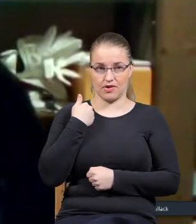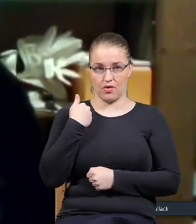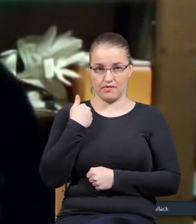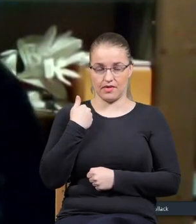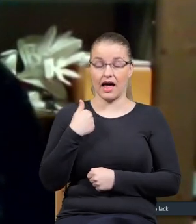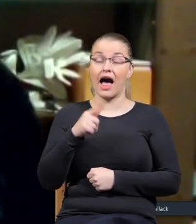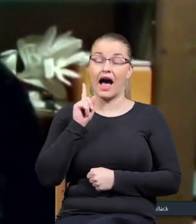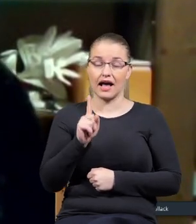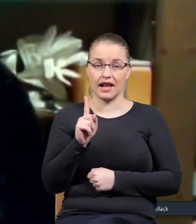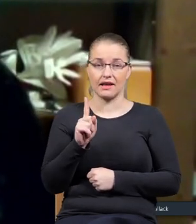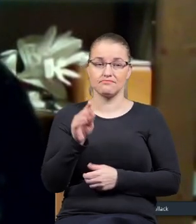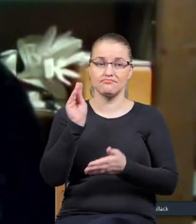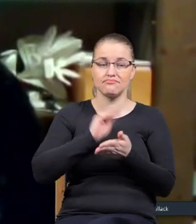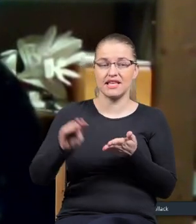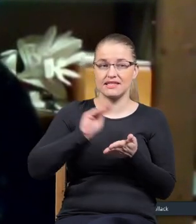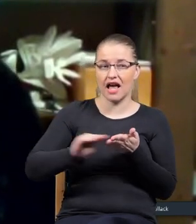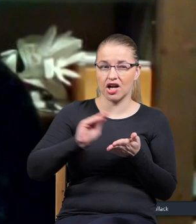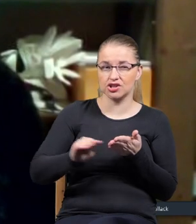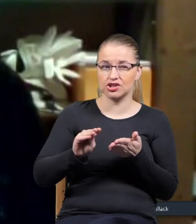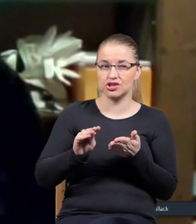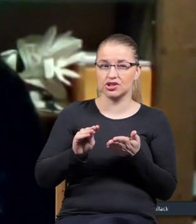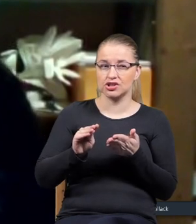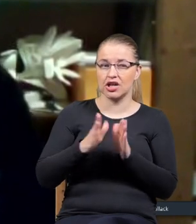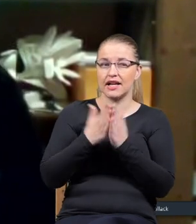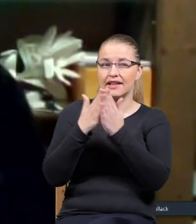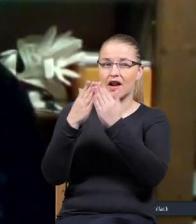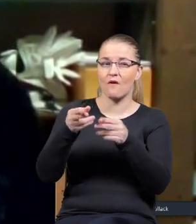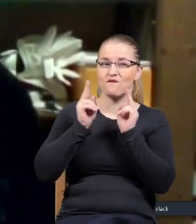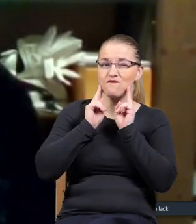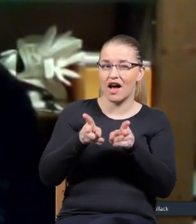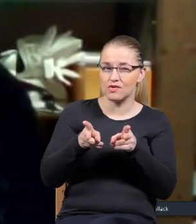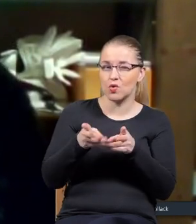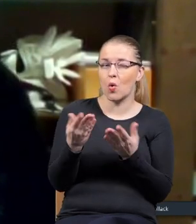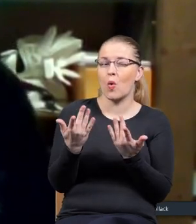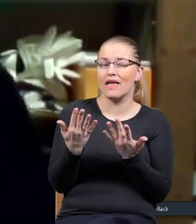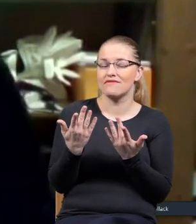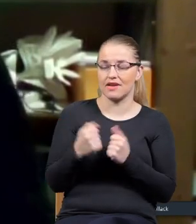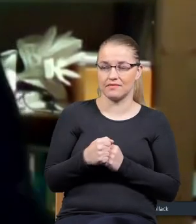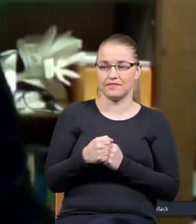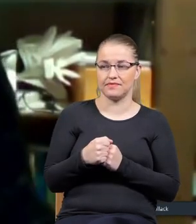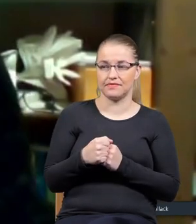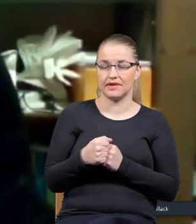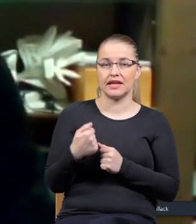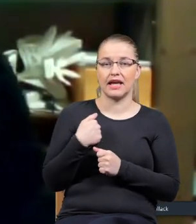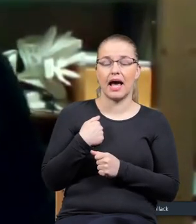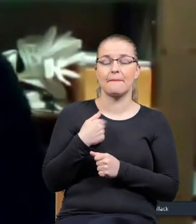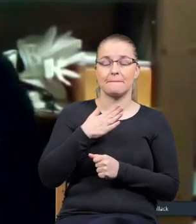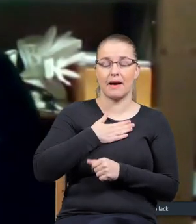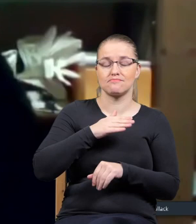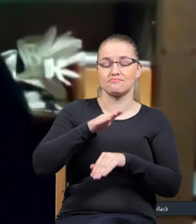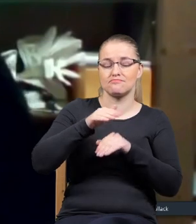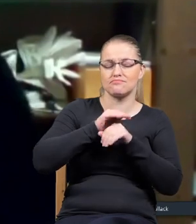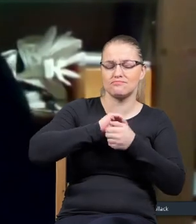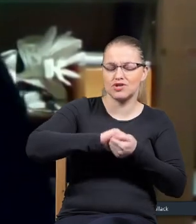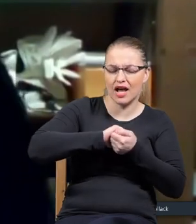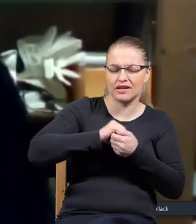jako pisarz literatury faktu, to jest o wiele łatwiejsze. Ja mam bardzo bliskiego przyjaciela,